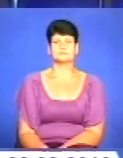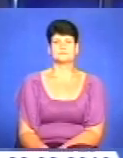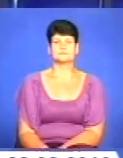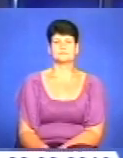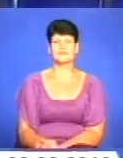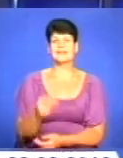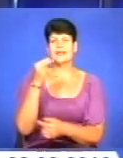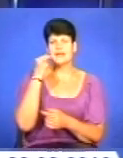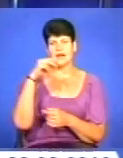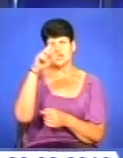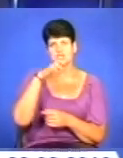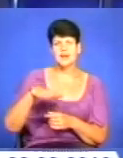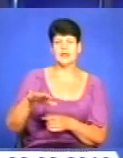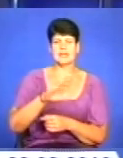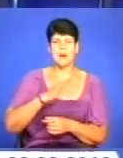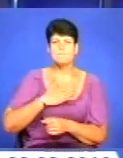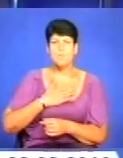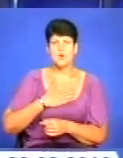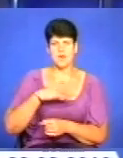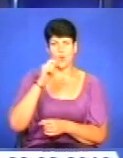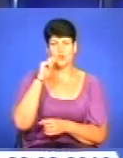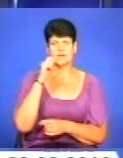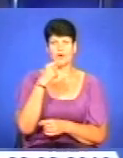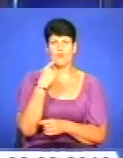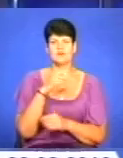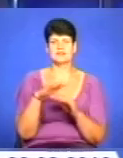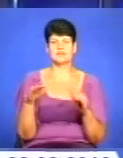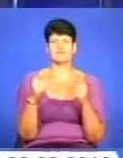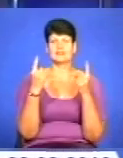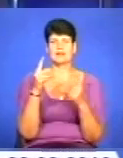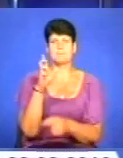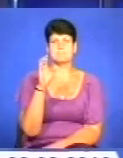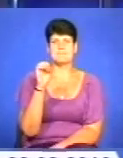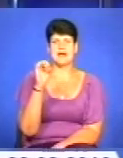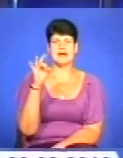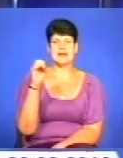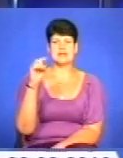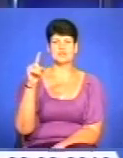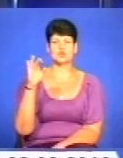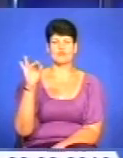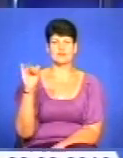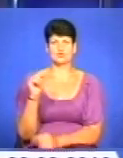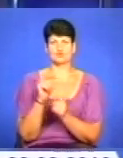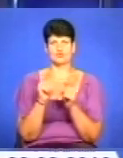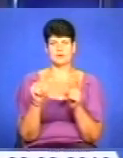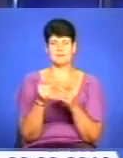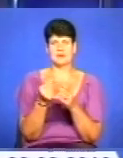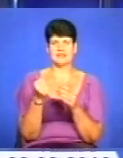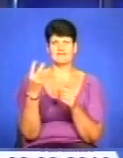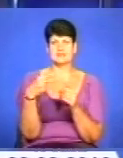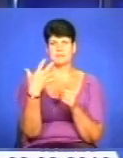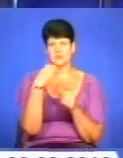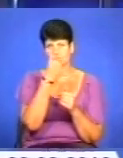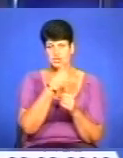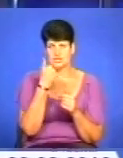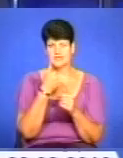Найкраща країна, моя Україна, переконують учні Великобрезовицької загальосвітньої школи. Напередодні 25-ї річниці